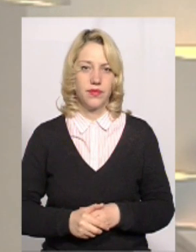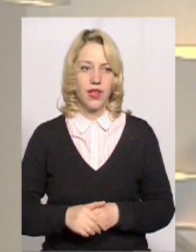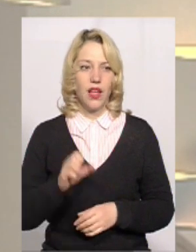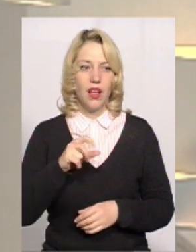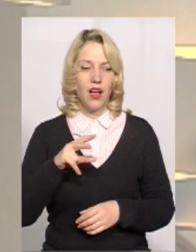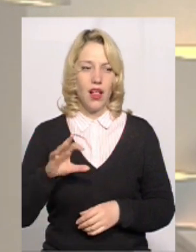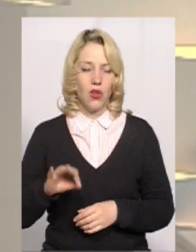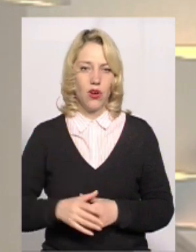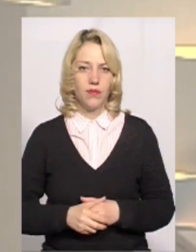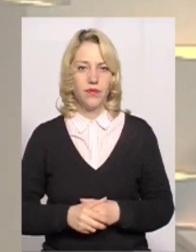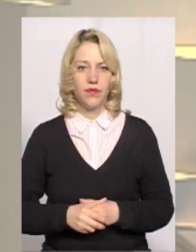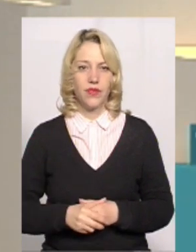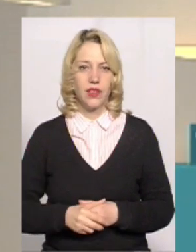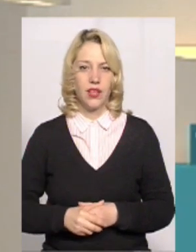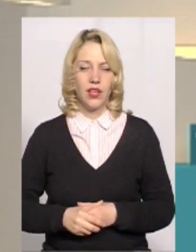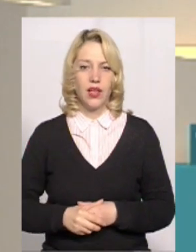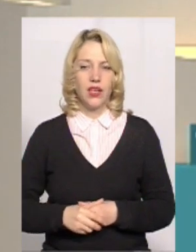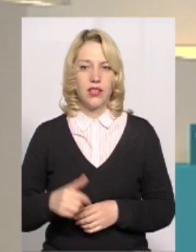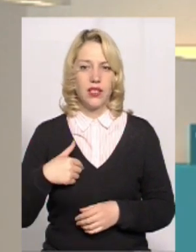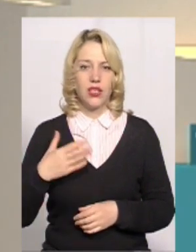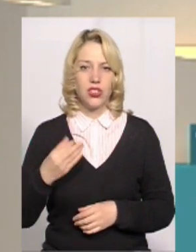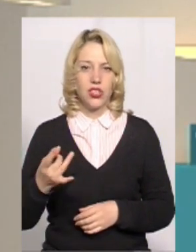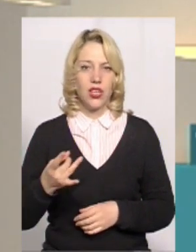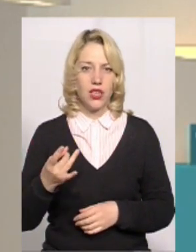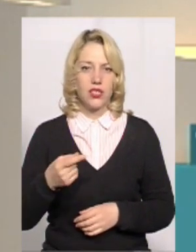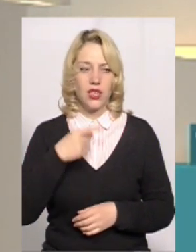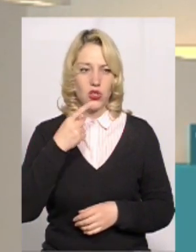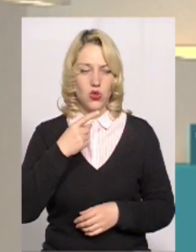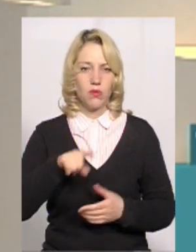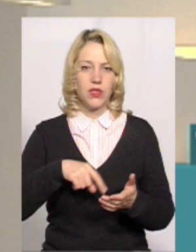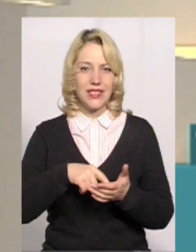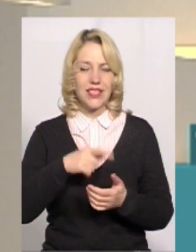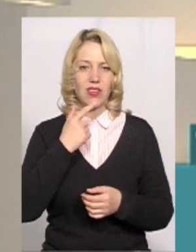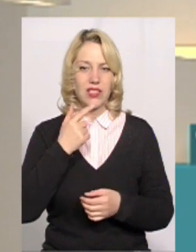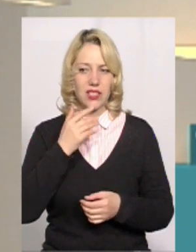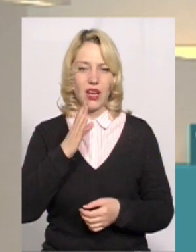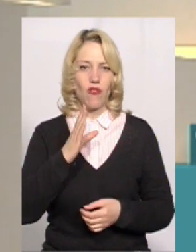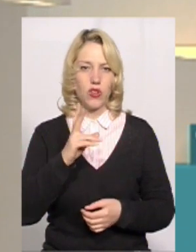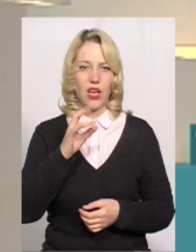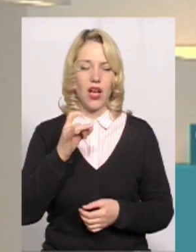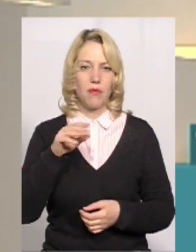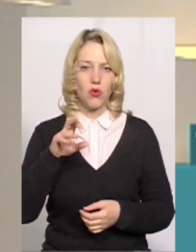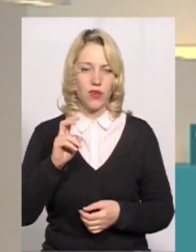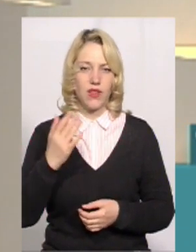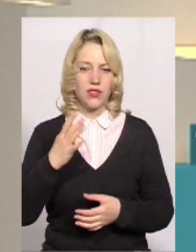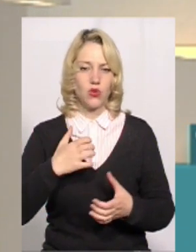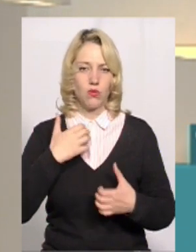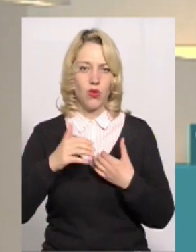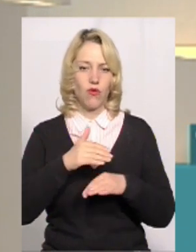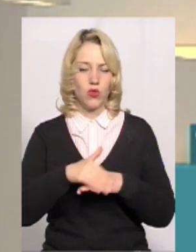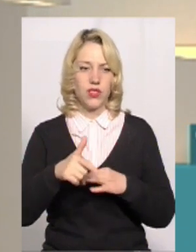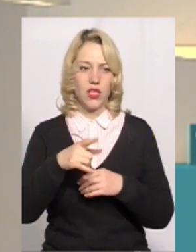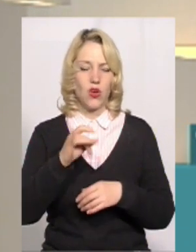Алло. Це я ще раз говорю, місто Красилів, Володимир Карпюков торбує, вулиця